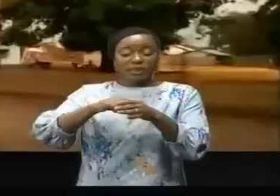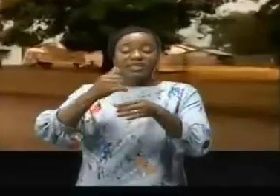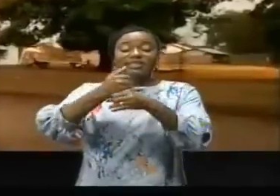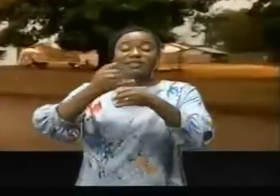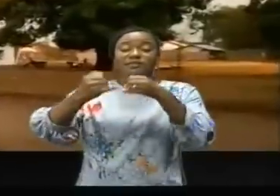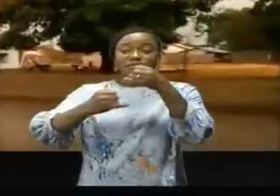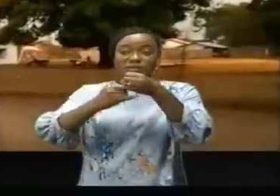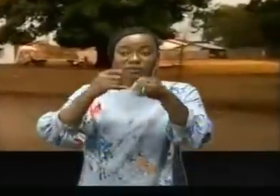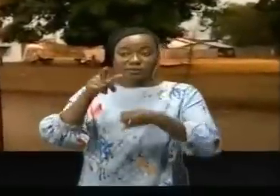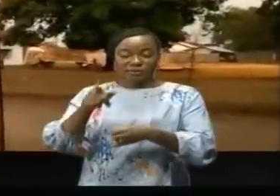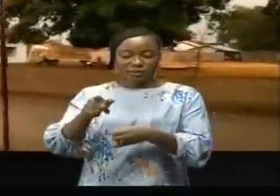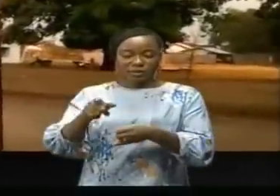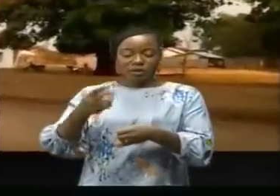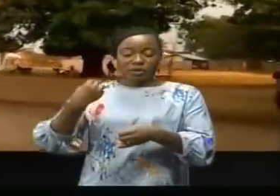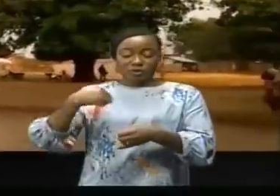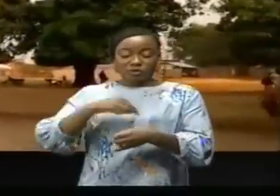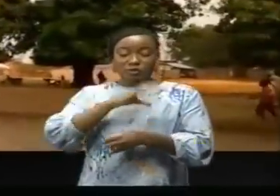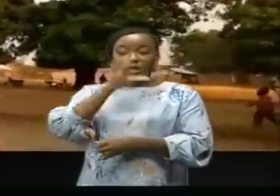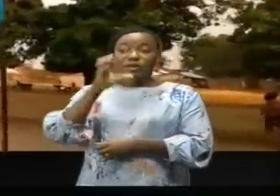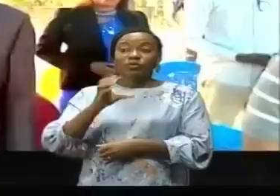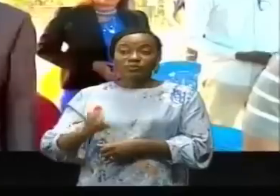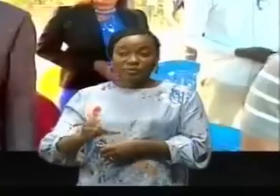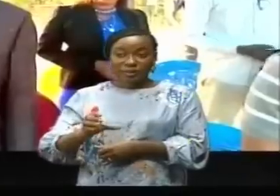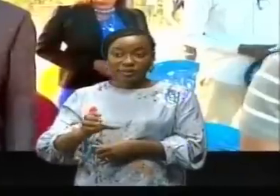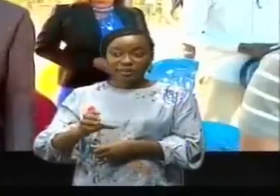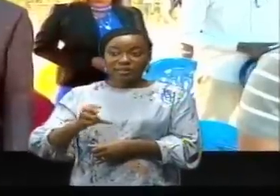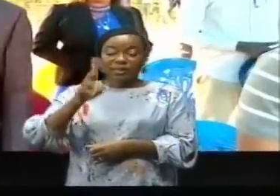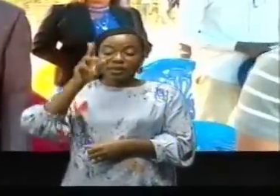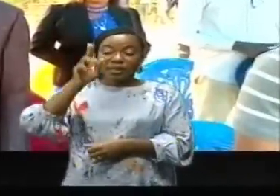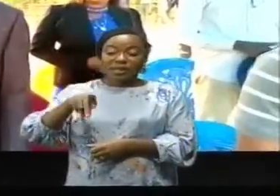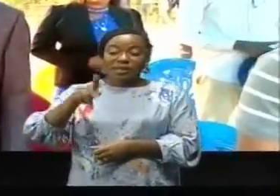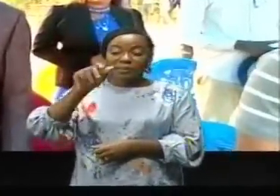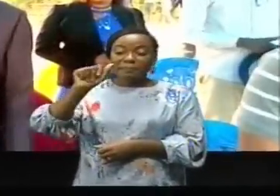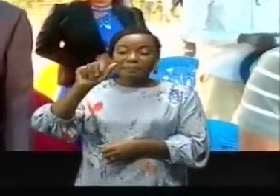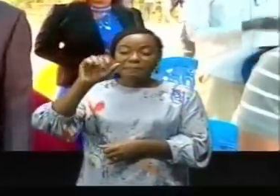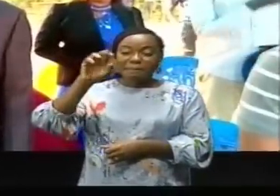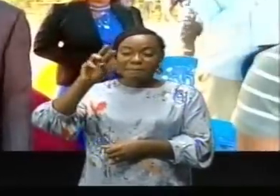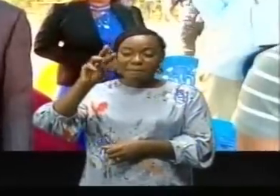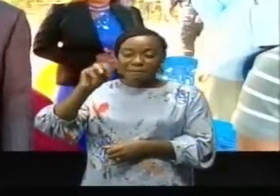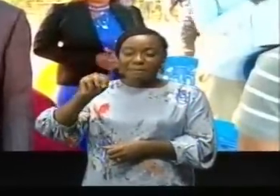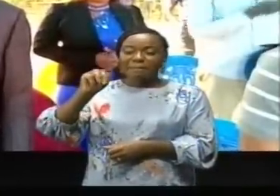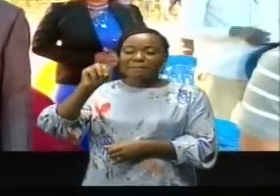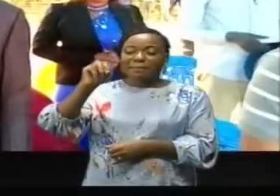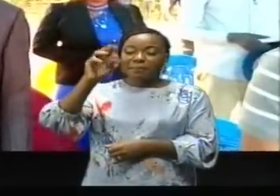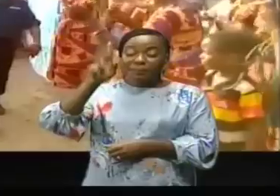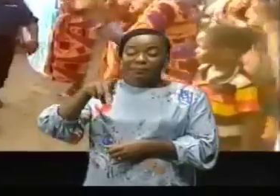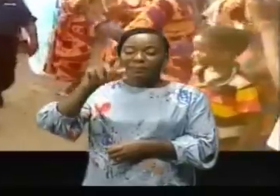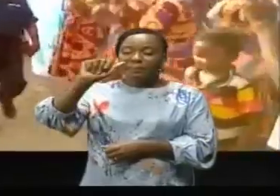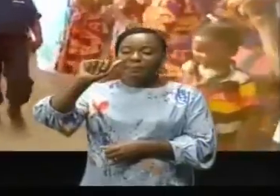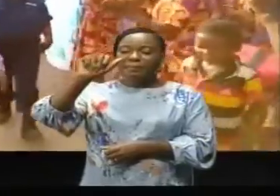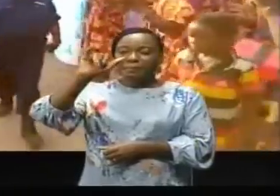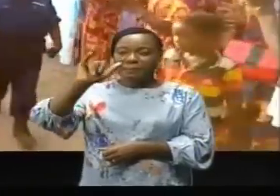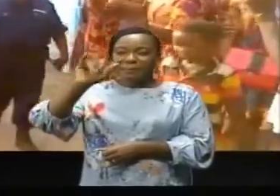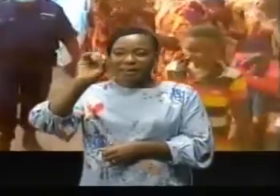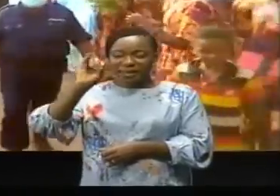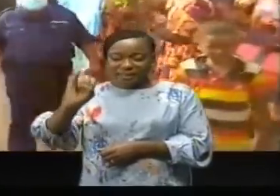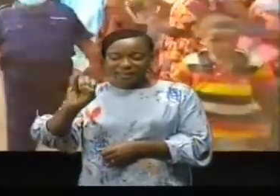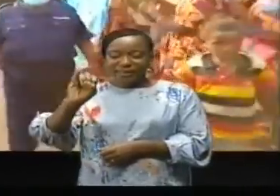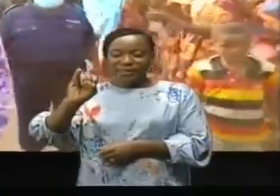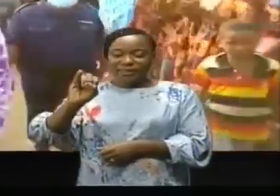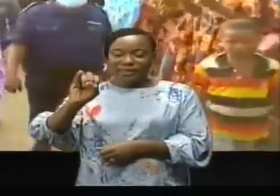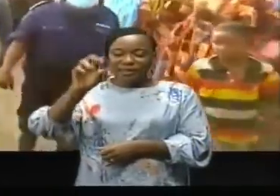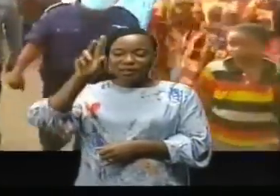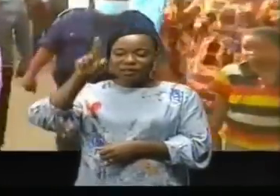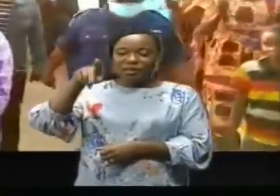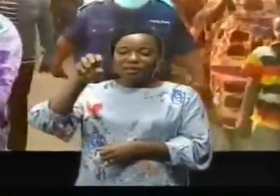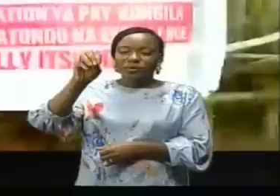à la commune rurale de Paï Conguila, dans le territoire de Massimanimba. Ici, le premier citoyen du Puy-Loup, Willy Itchundala-Hassan,